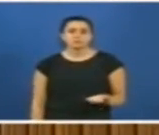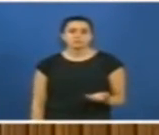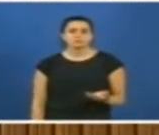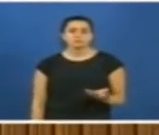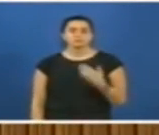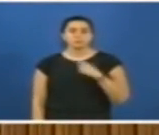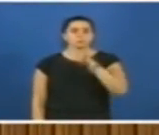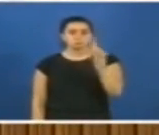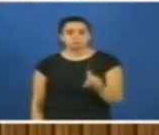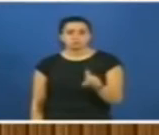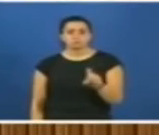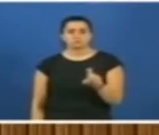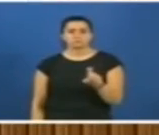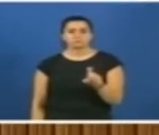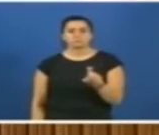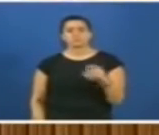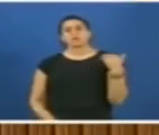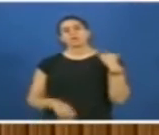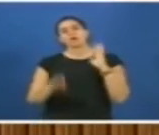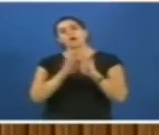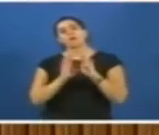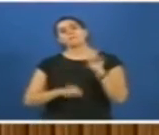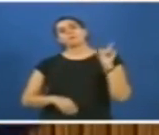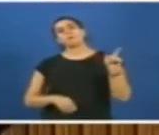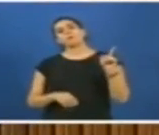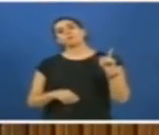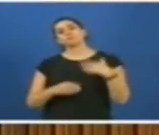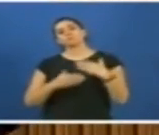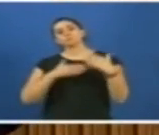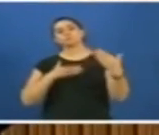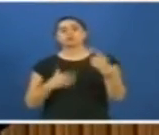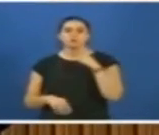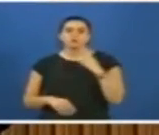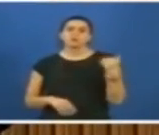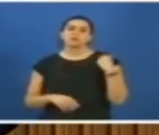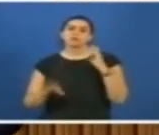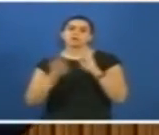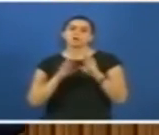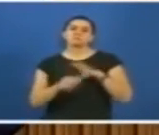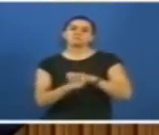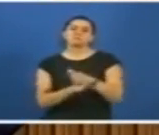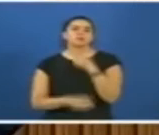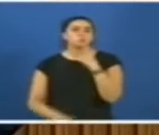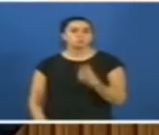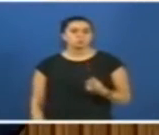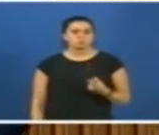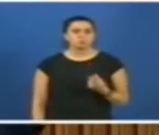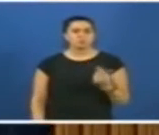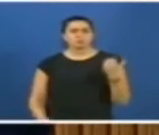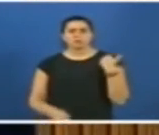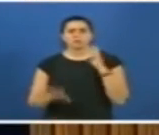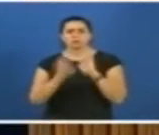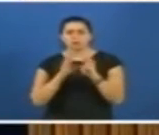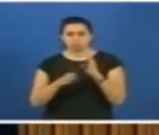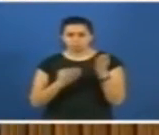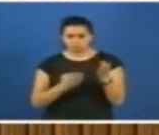Soruyorum. Yeni kapı ruhundan efendim uzaklaştınız. Yeni kapı ruhunu çiğnediniz. Yeni kapı